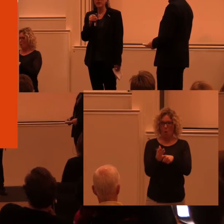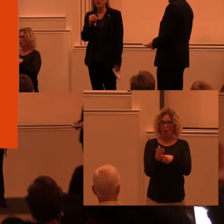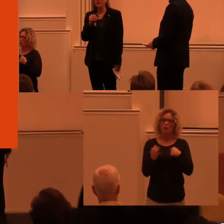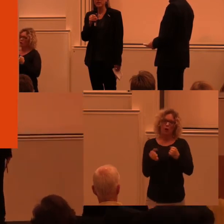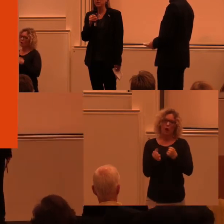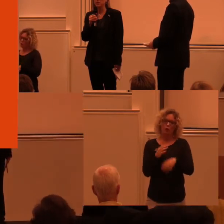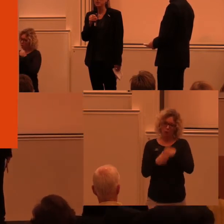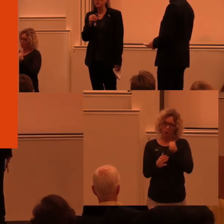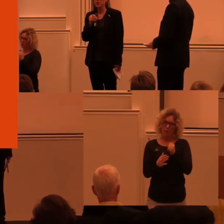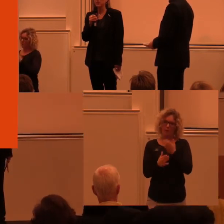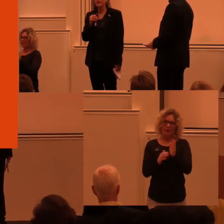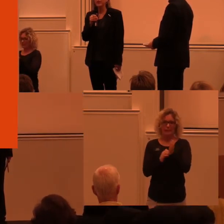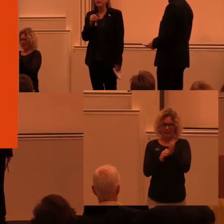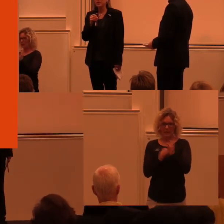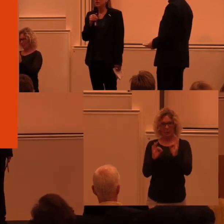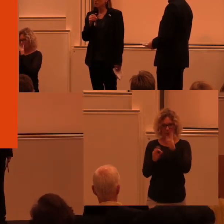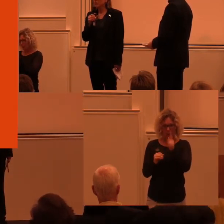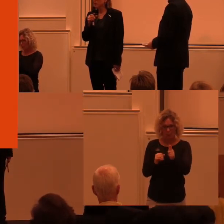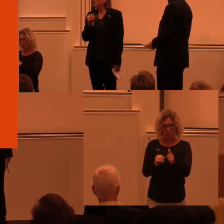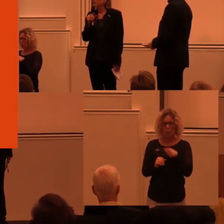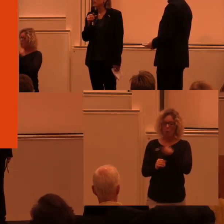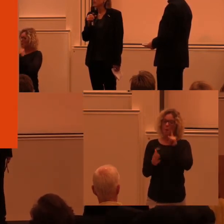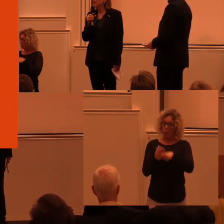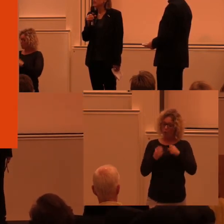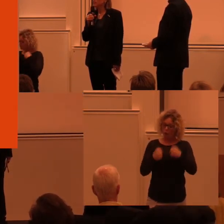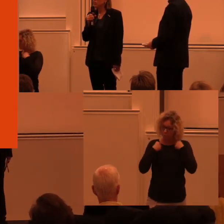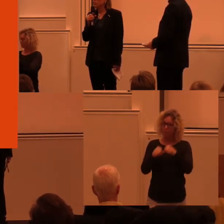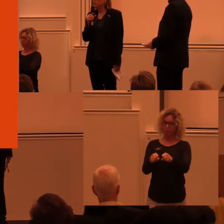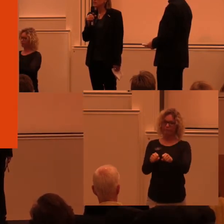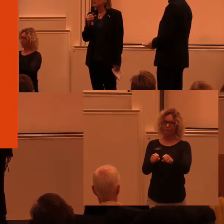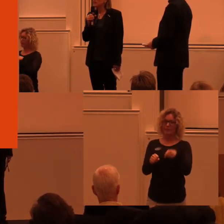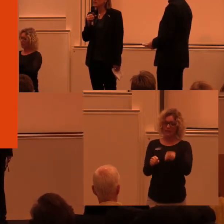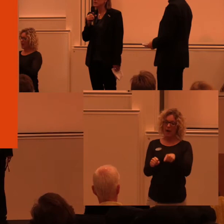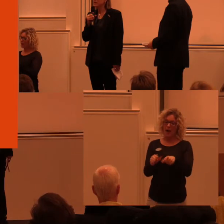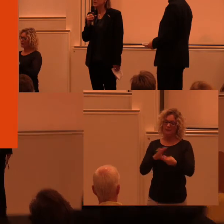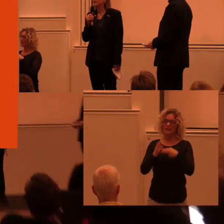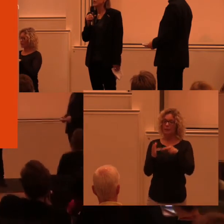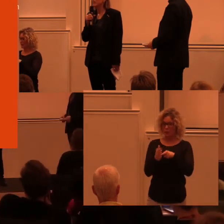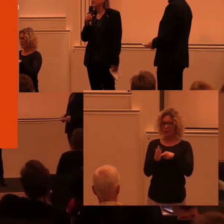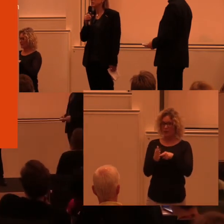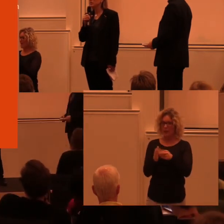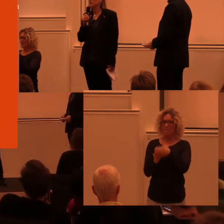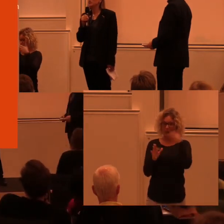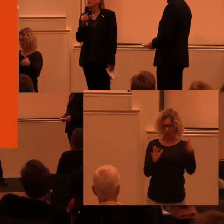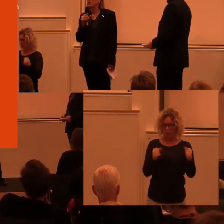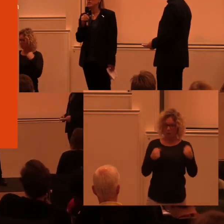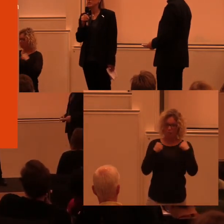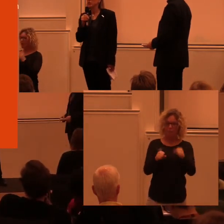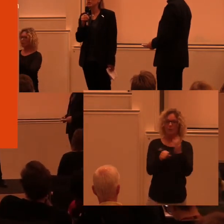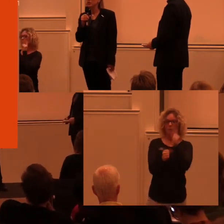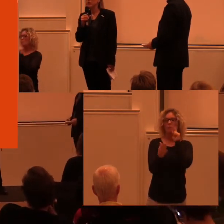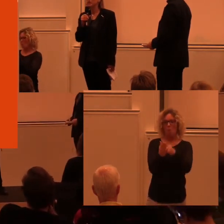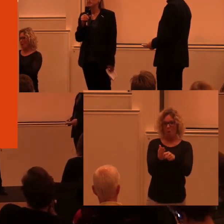berätta lite grann senare om. Som ska genomföras under den här pågående strategiperioden som